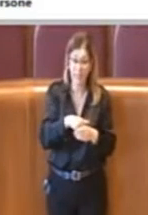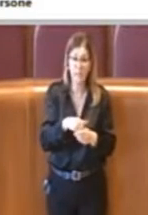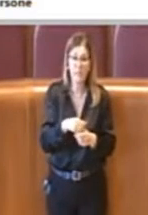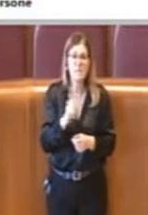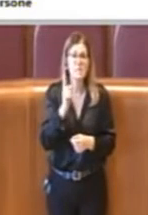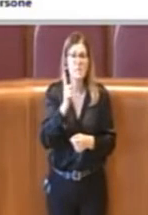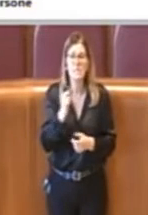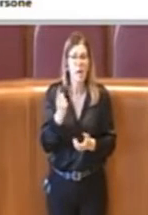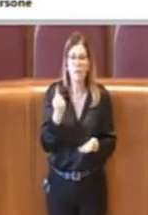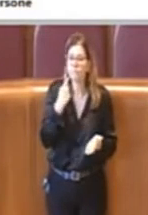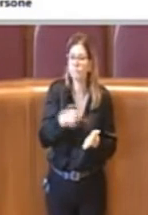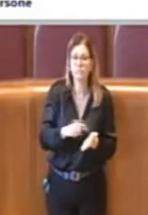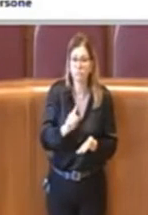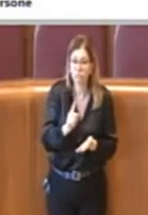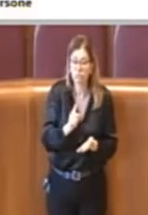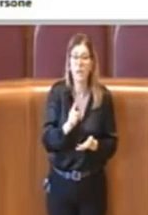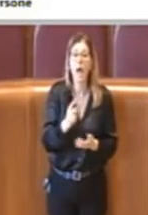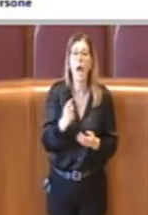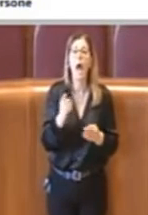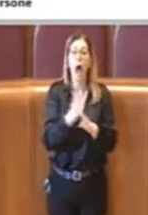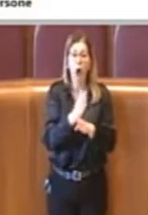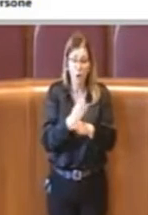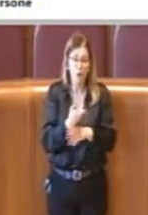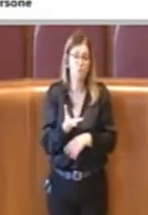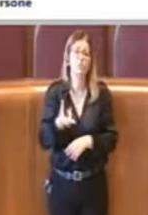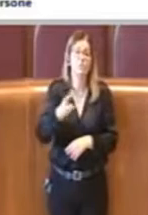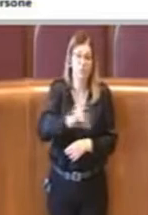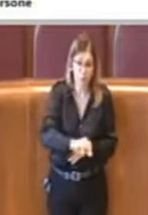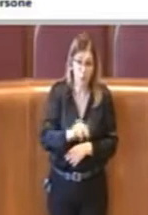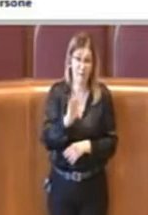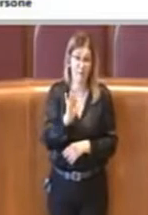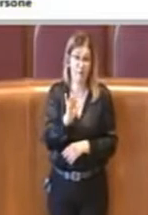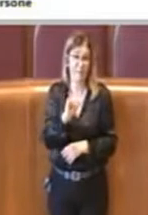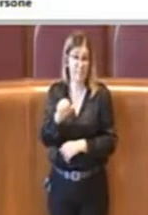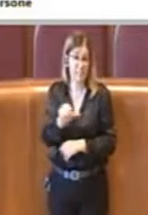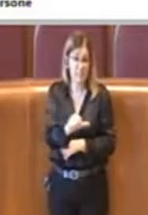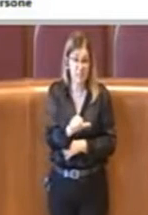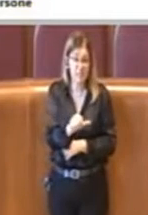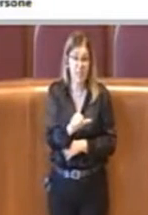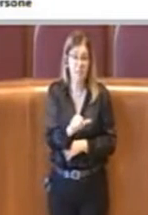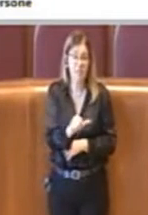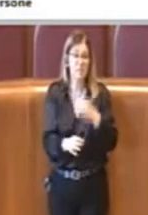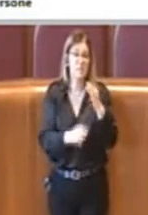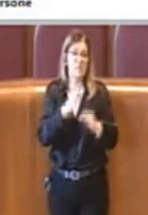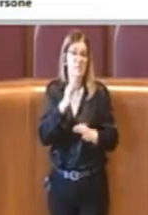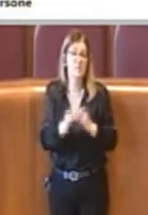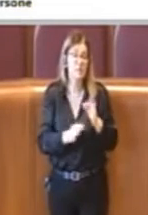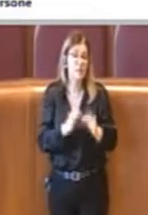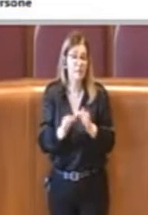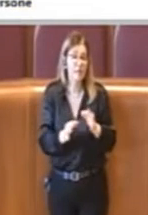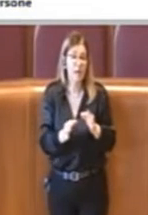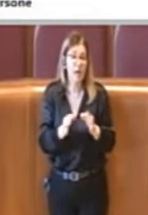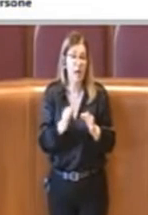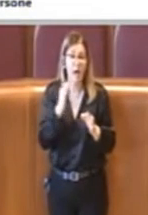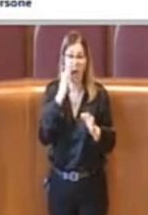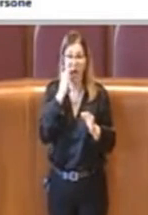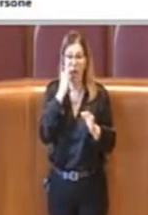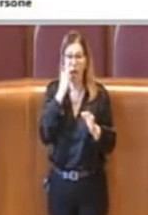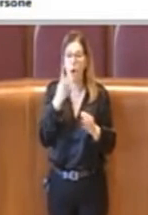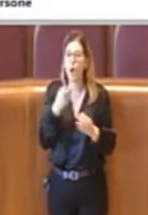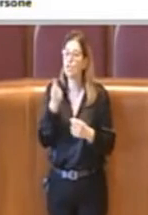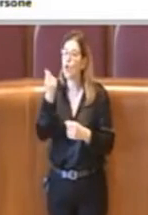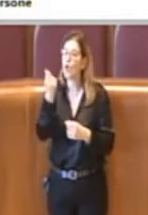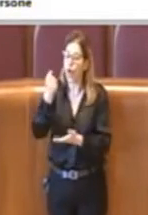FIS e che quindi il loro sostentamento verrà pagato doppiamente con ulteriori soldi